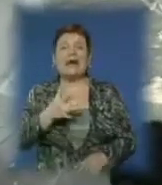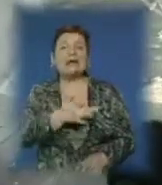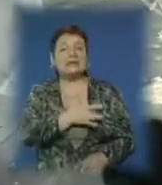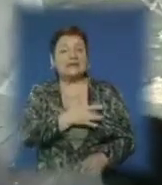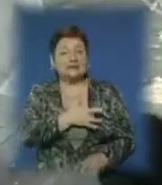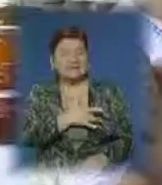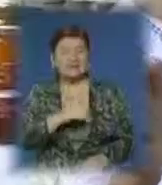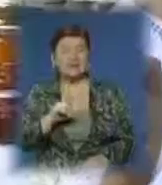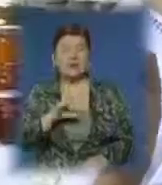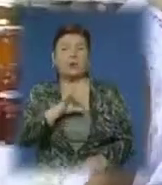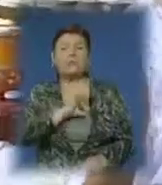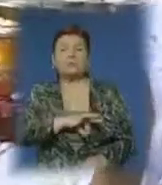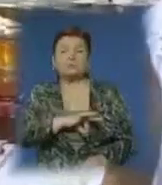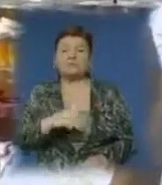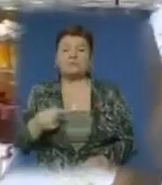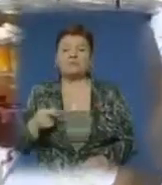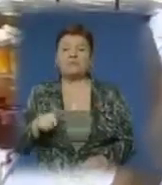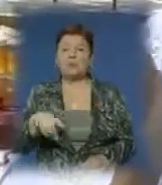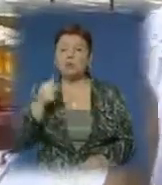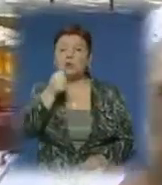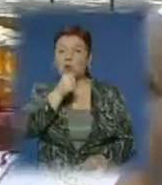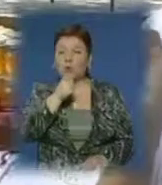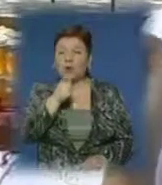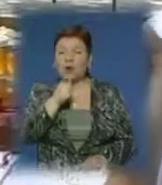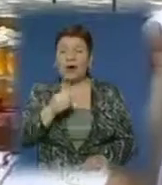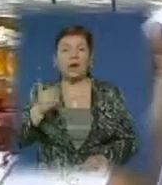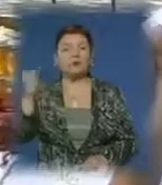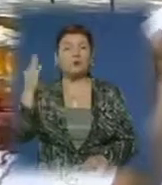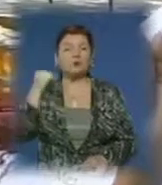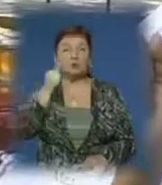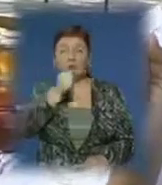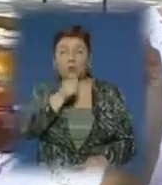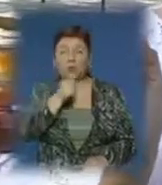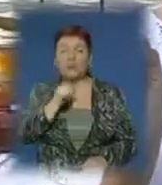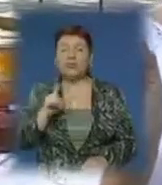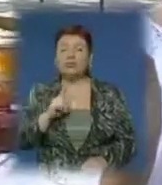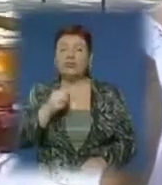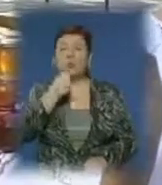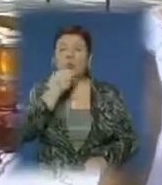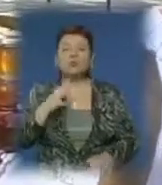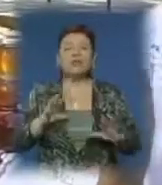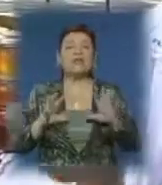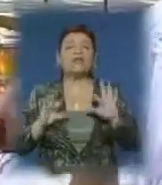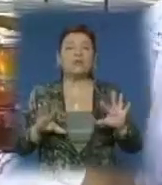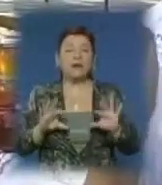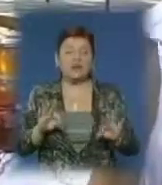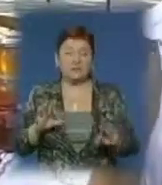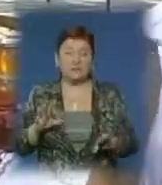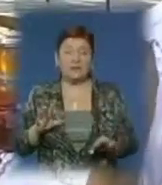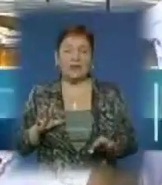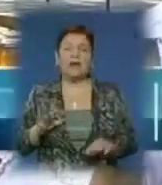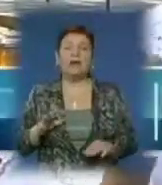полезно. Щоб він був цього року, а не того року. Ну, щоб хороша інформація була, де більше